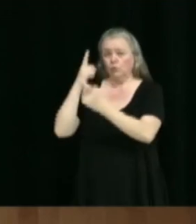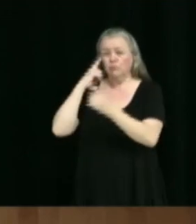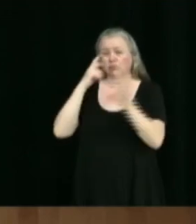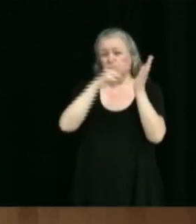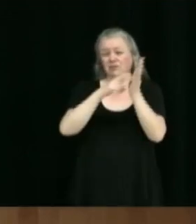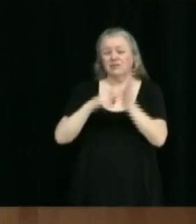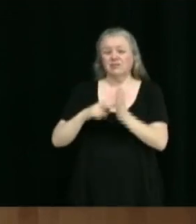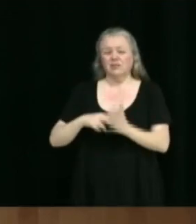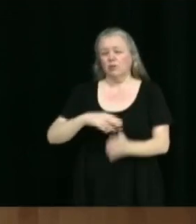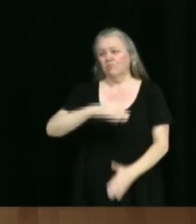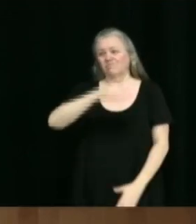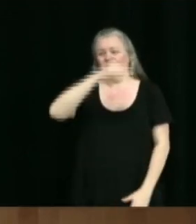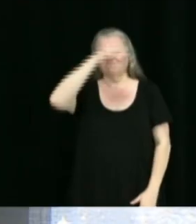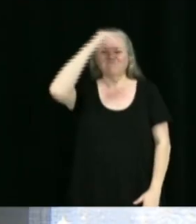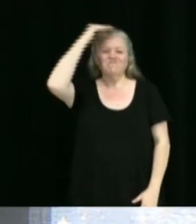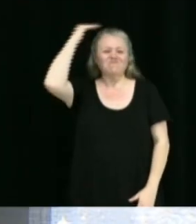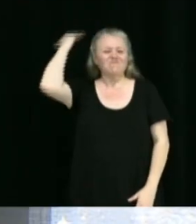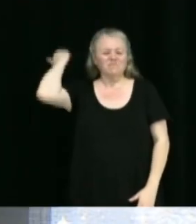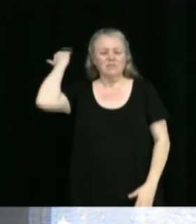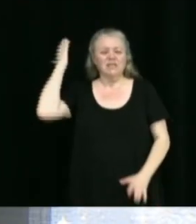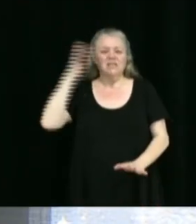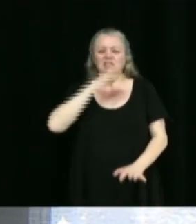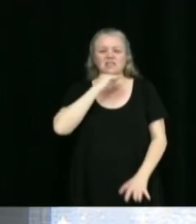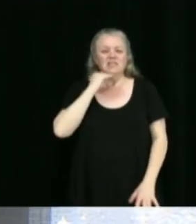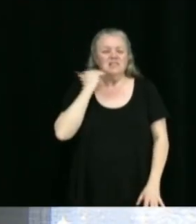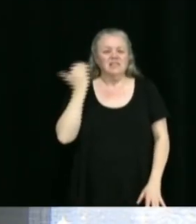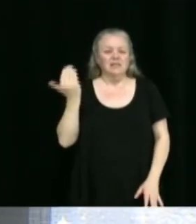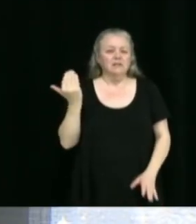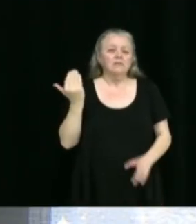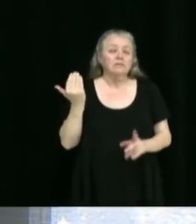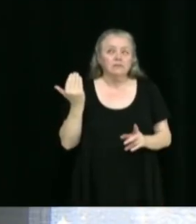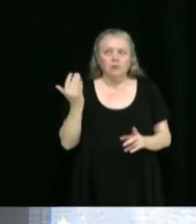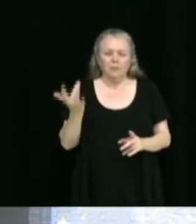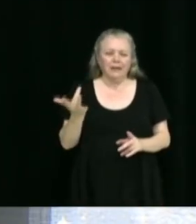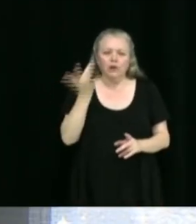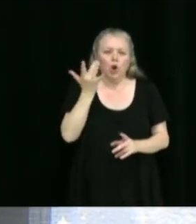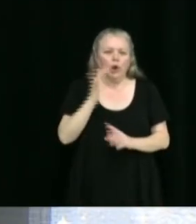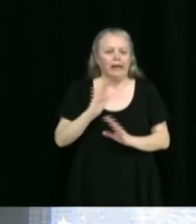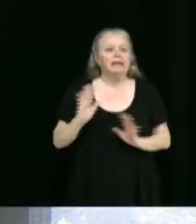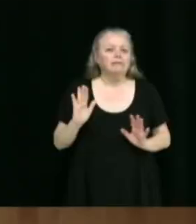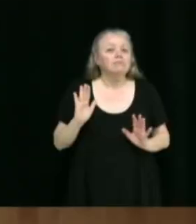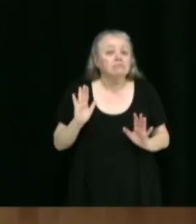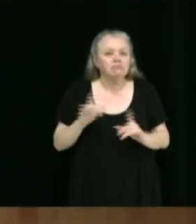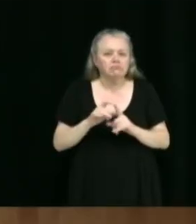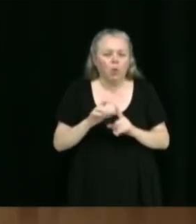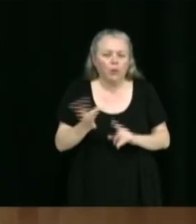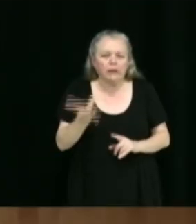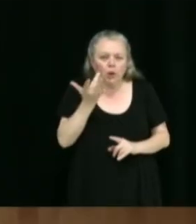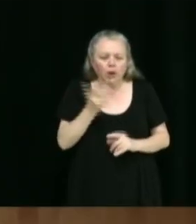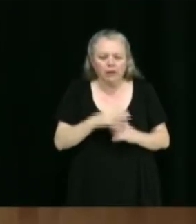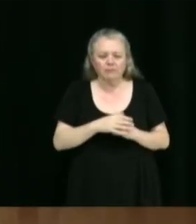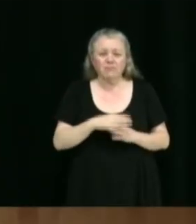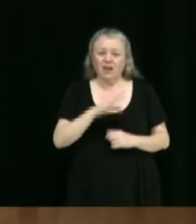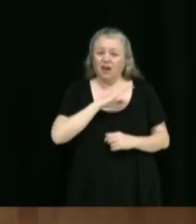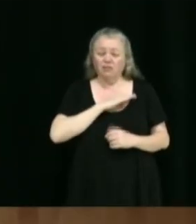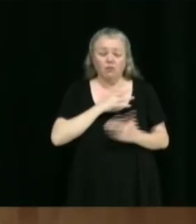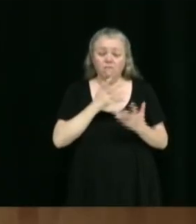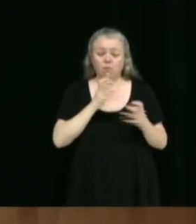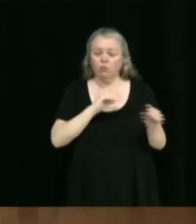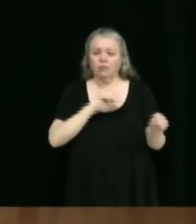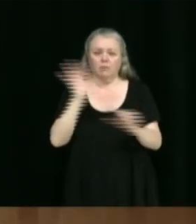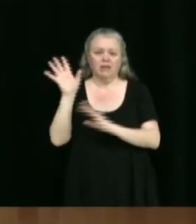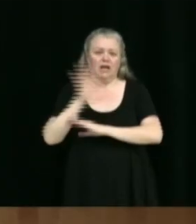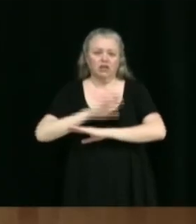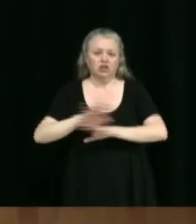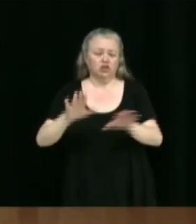sont exacerbés, qu'on peut dire, ou en tout cas, pour ne dire écoeurés, puis même que certains pensent à déménager tellement